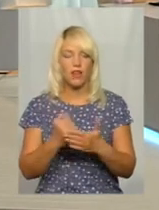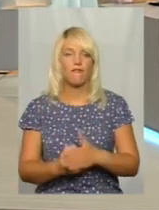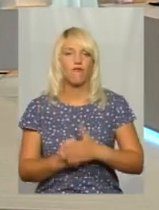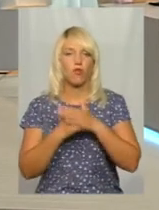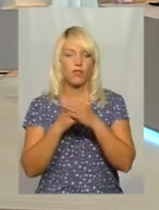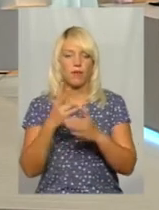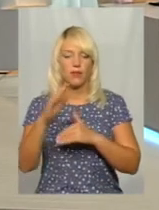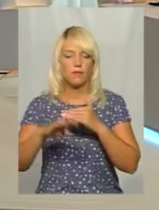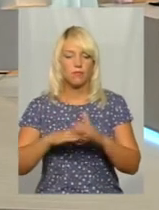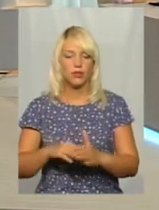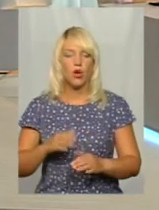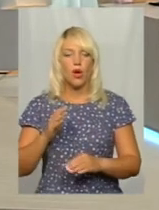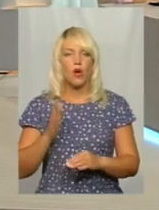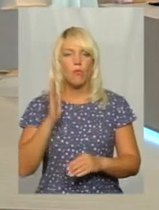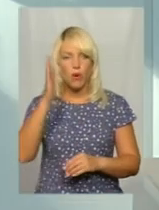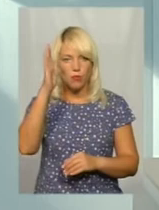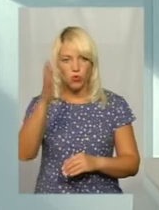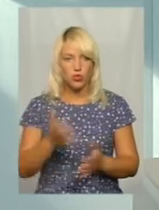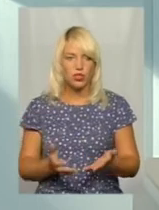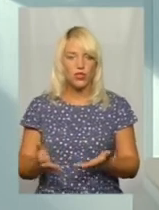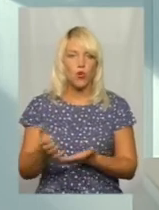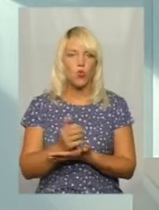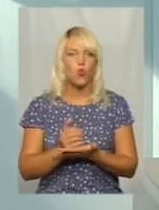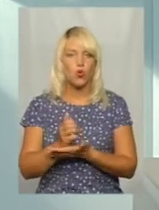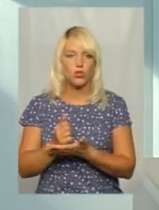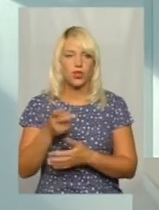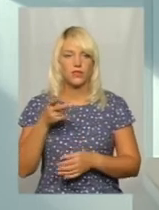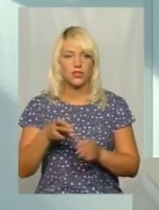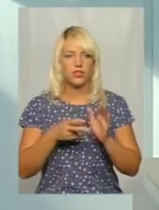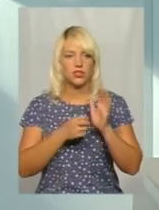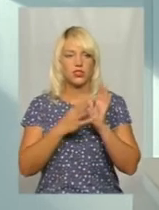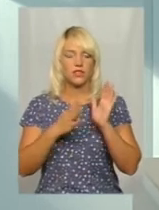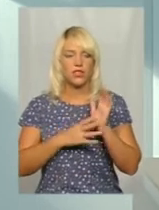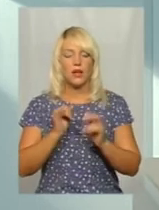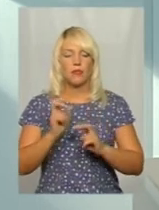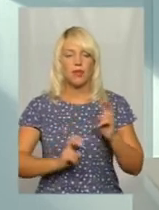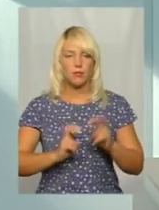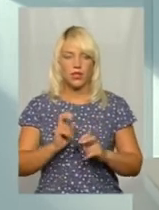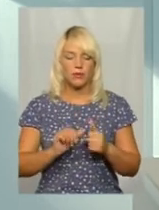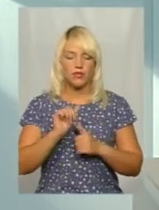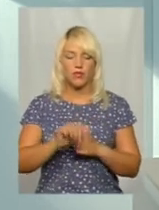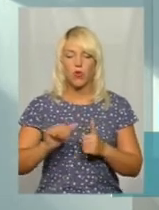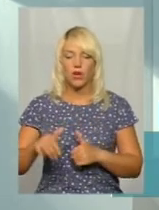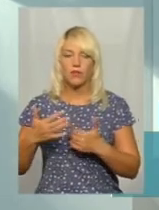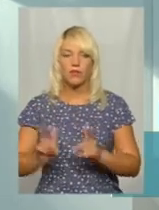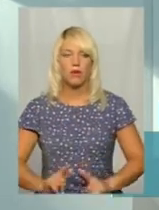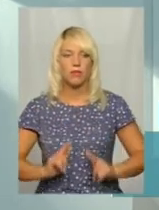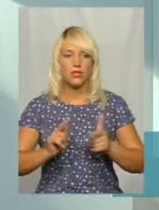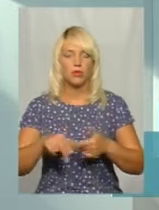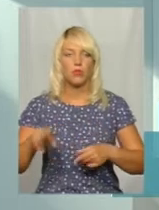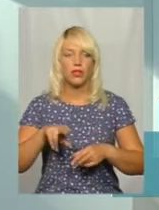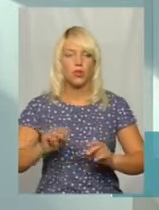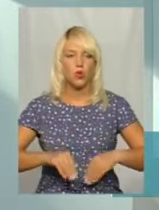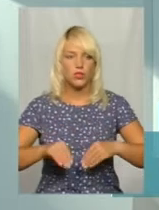підорожай наступного року, 2019-го, вже підприємства, окремі підприємства приступили до сівби